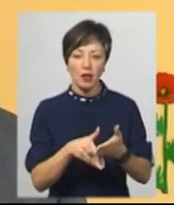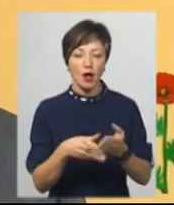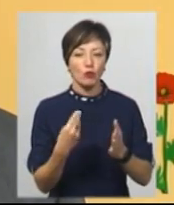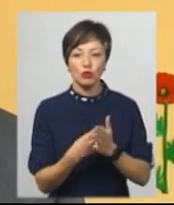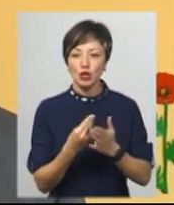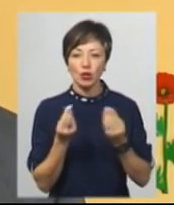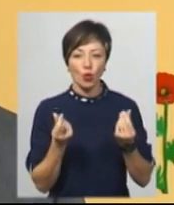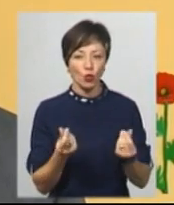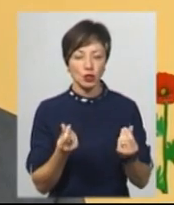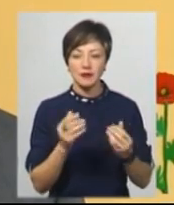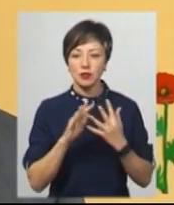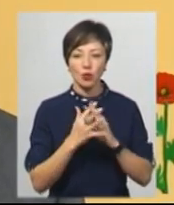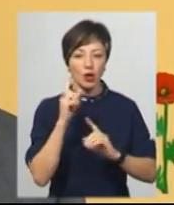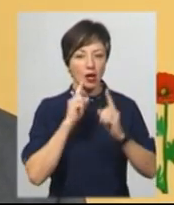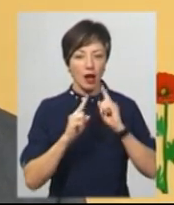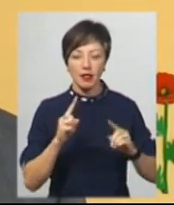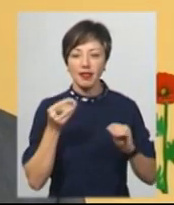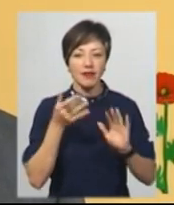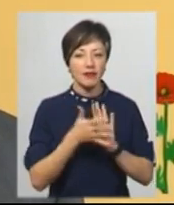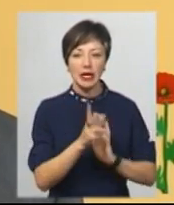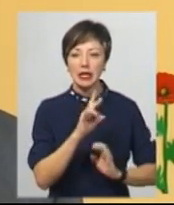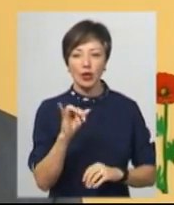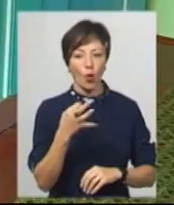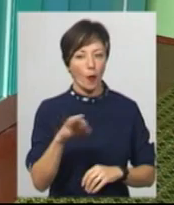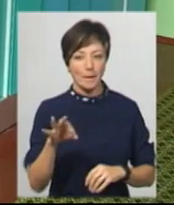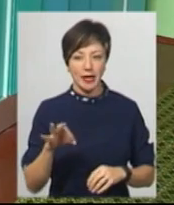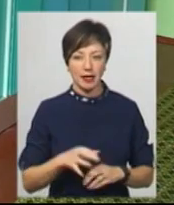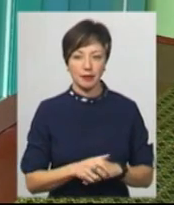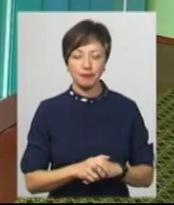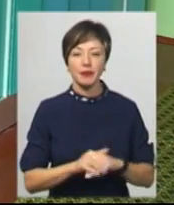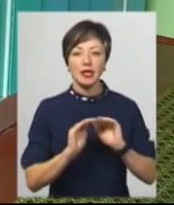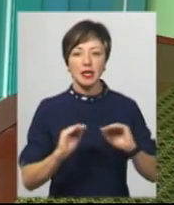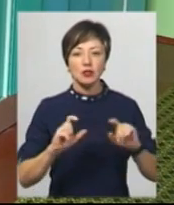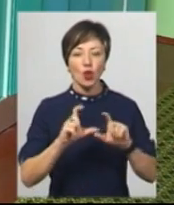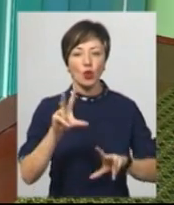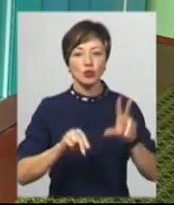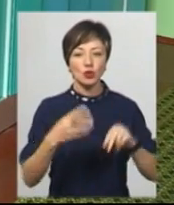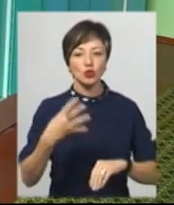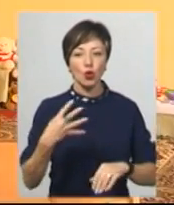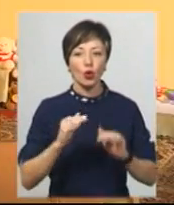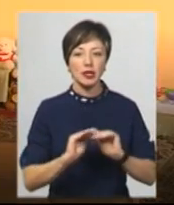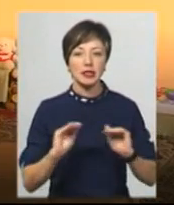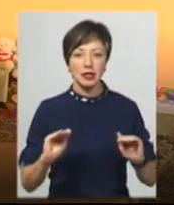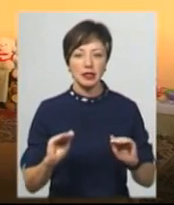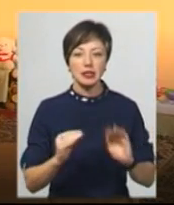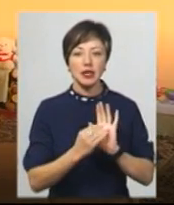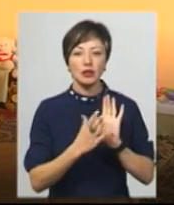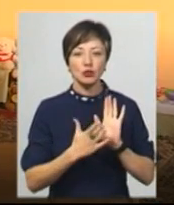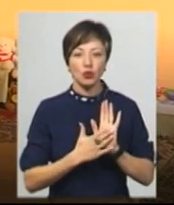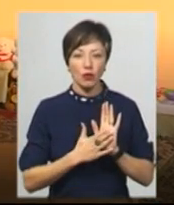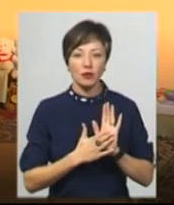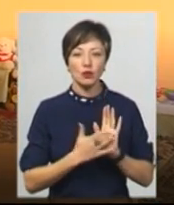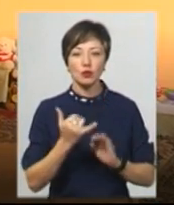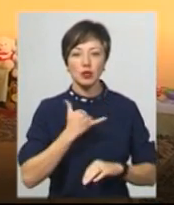Бюджетних коштів сільської ради не використано ні однієї копійки. Дитячий садочок зарахований на 40 дітей. Зареєстровано в